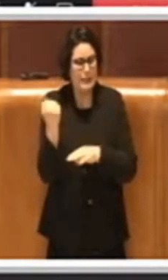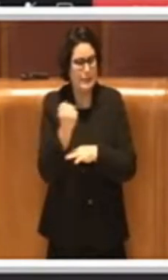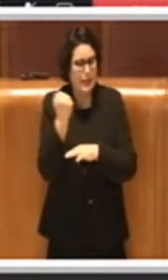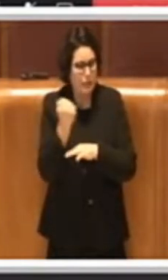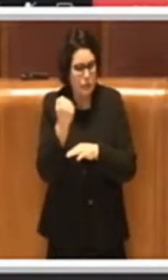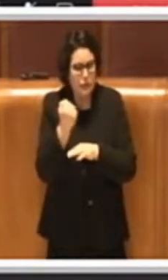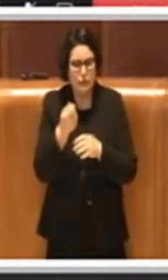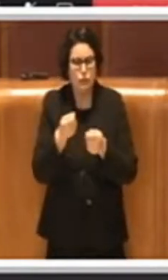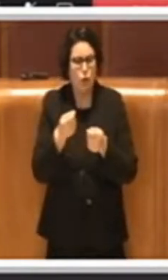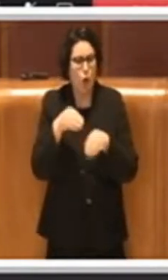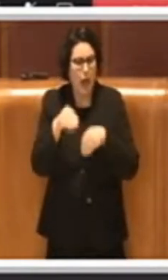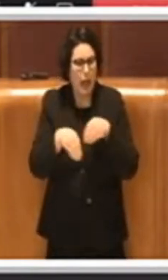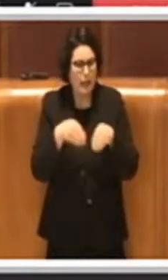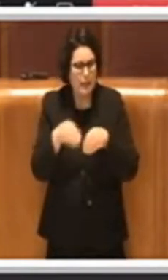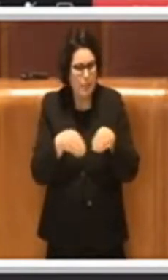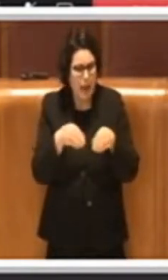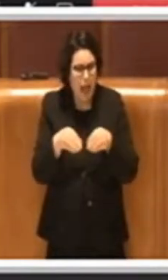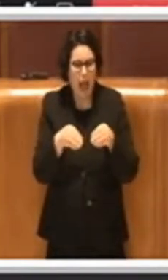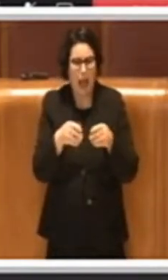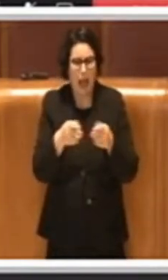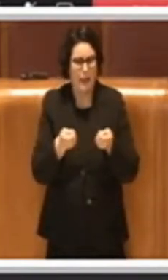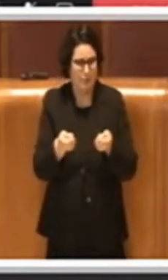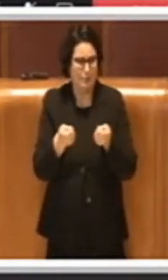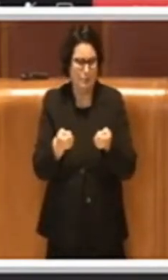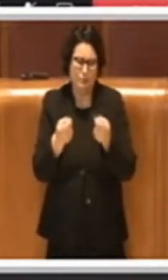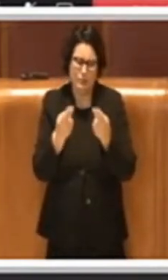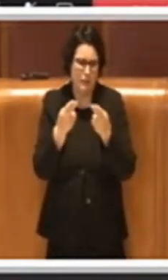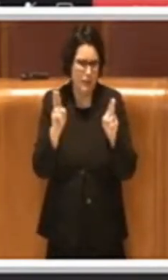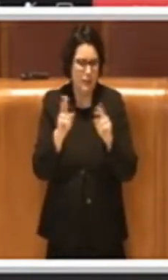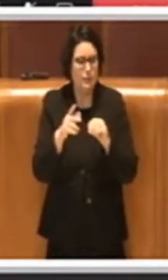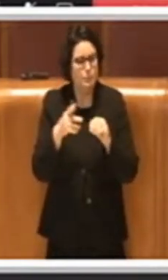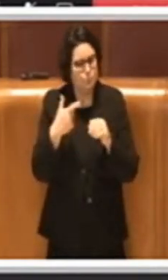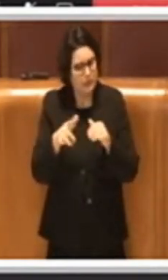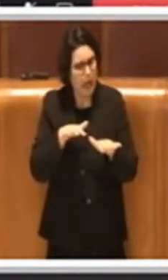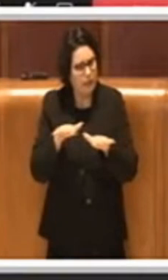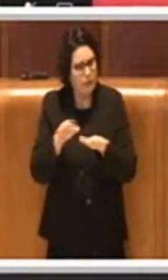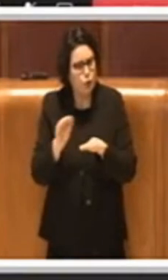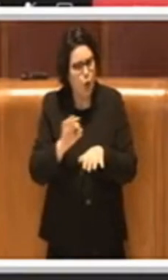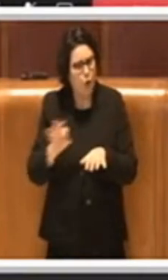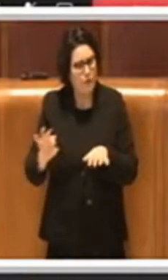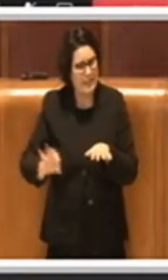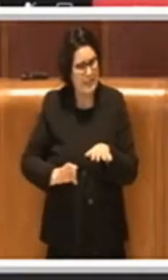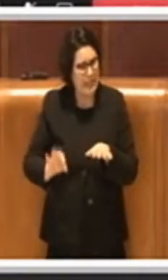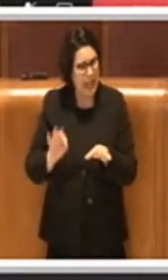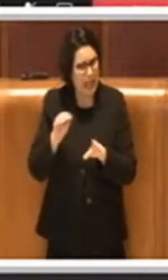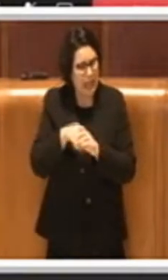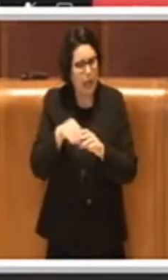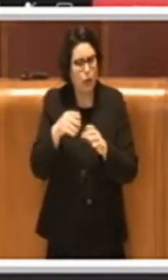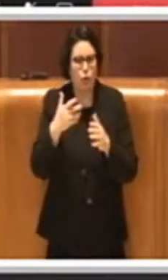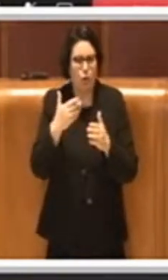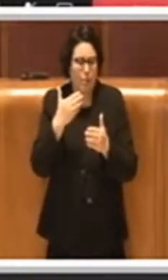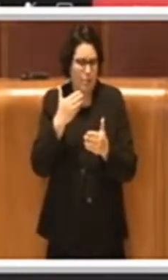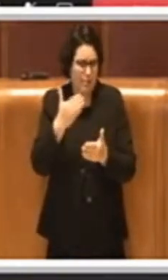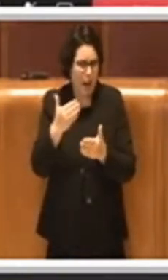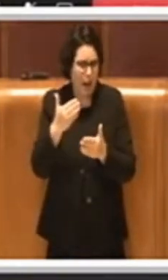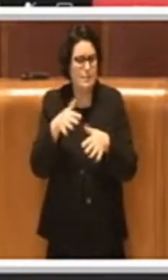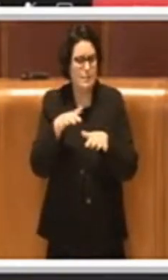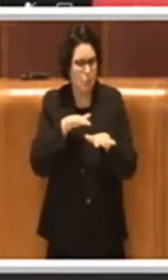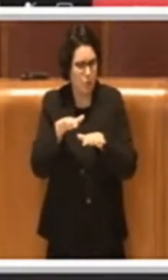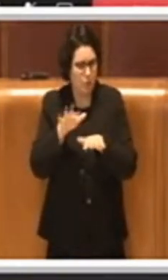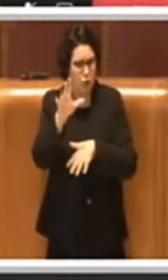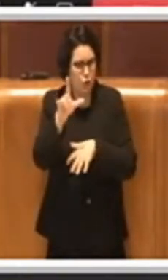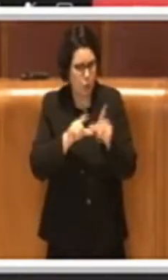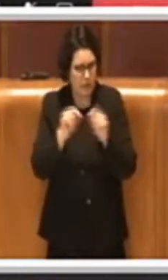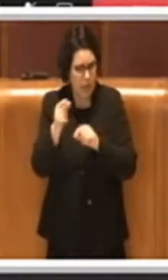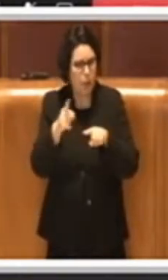chiaramente lo si volesse. Un'attività che si sta facendo in Senato con il Movimento 5 Stelle insieme al Partito